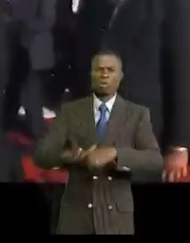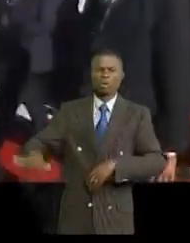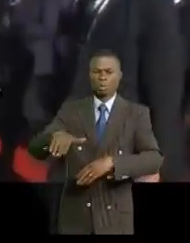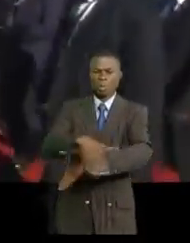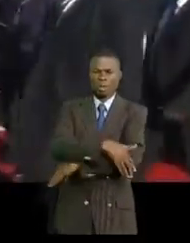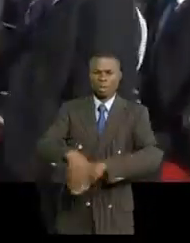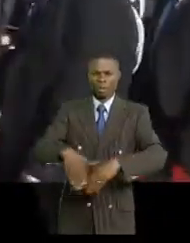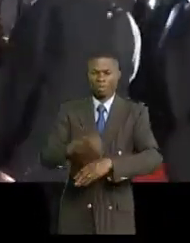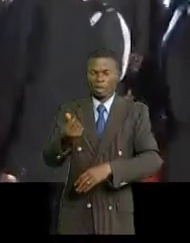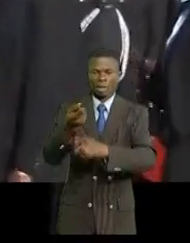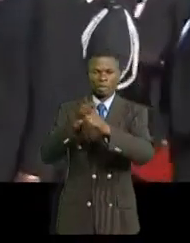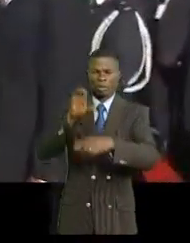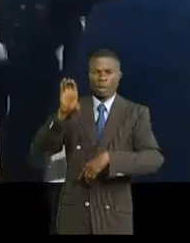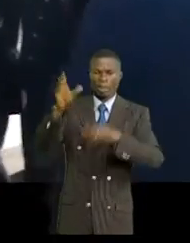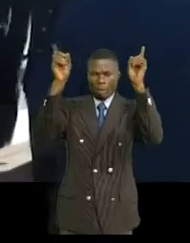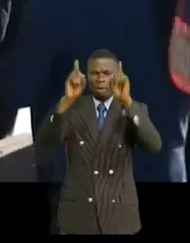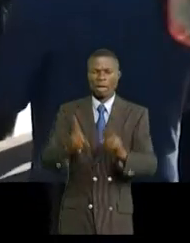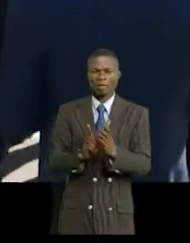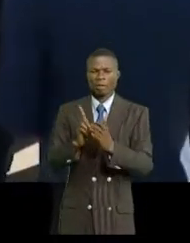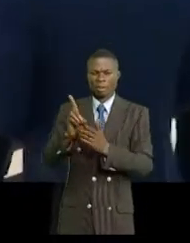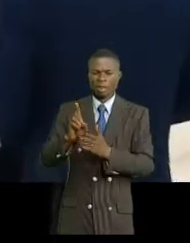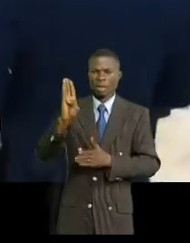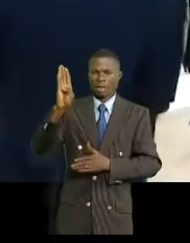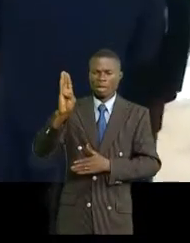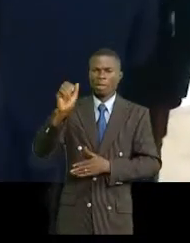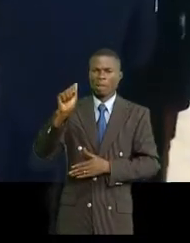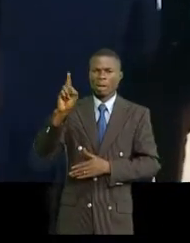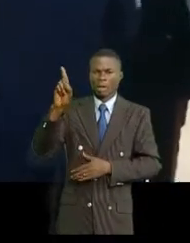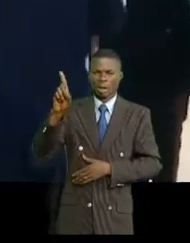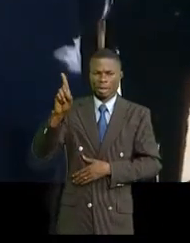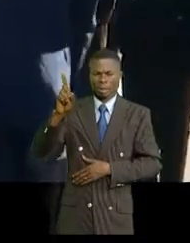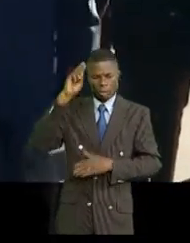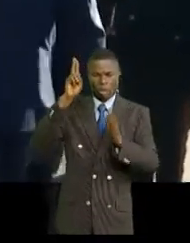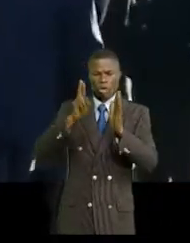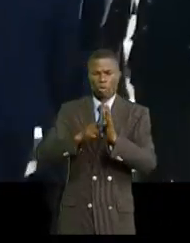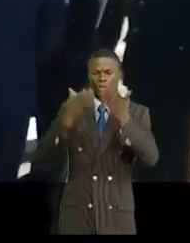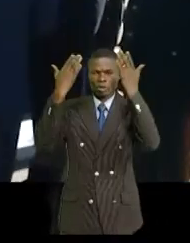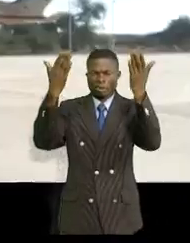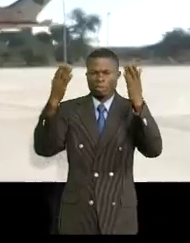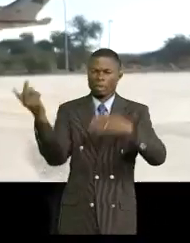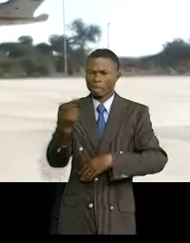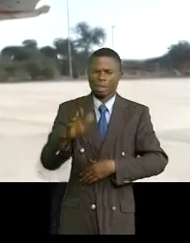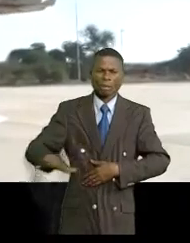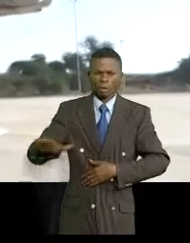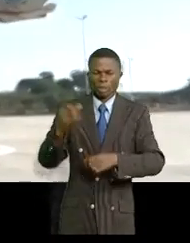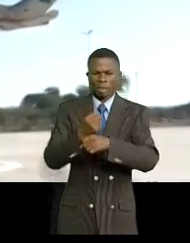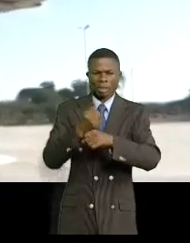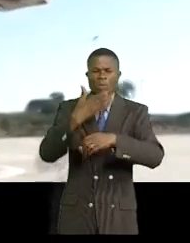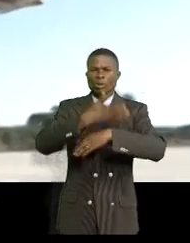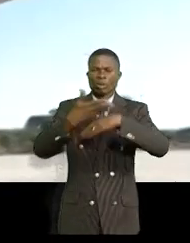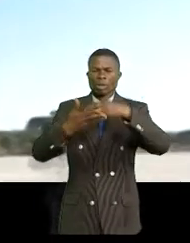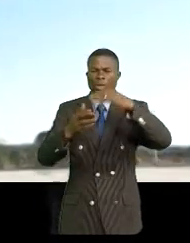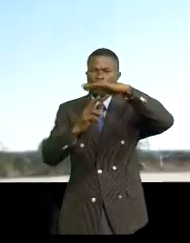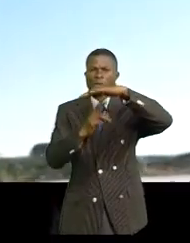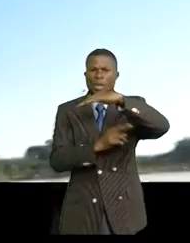Financés conjointement par la Banque africaine de développement BAD, le Japon et le gouvernement zambien et botchouanais, les travaux de construction du